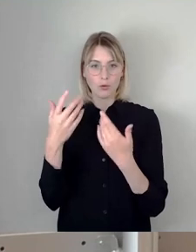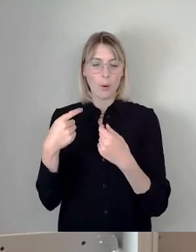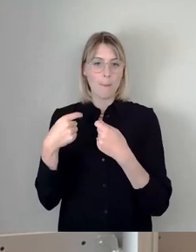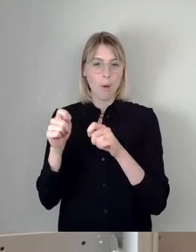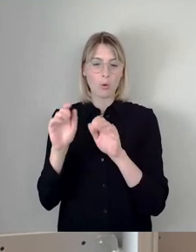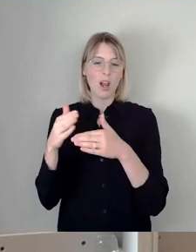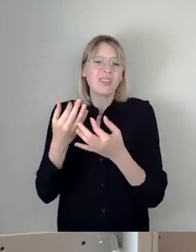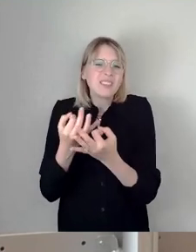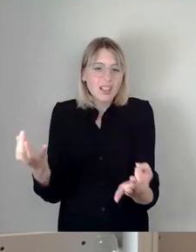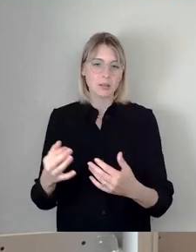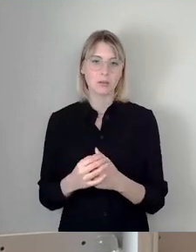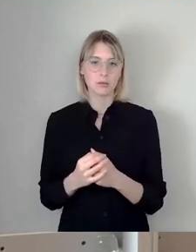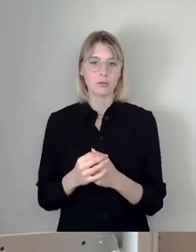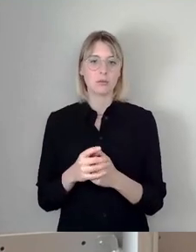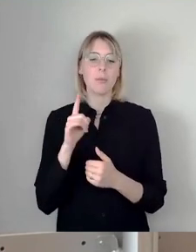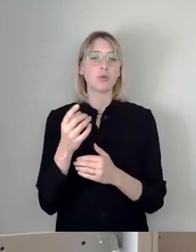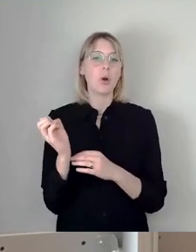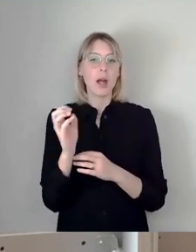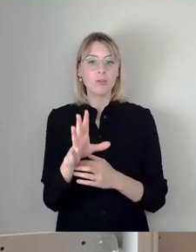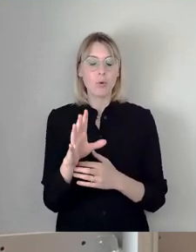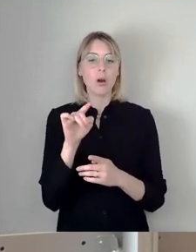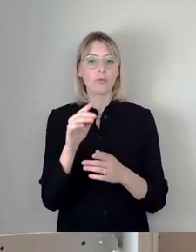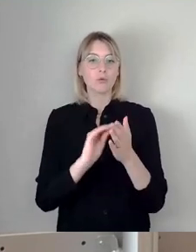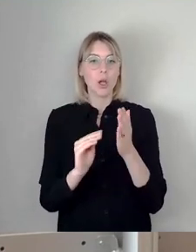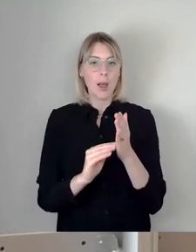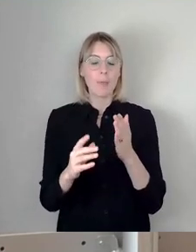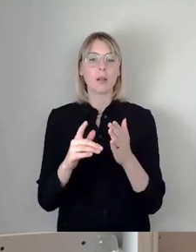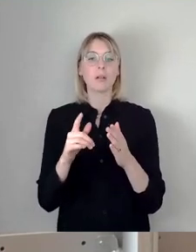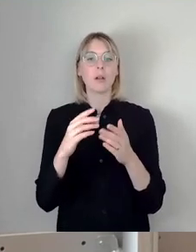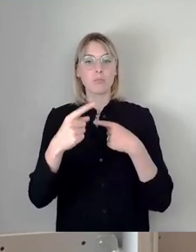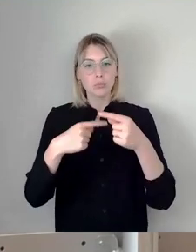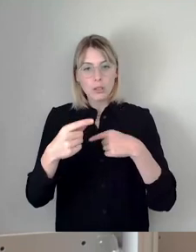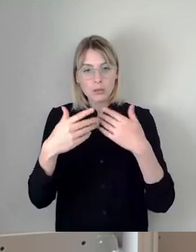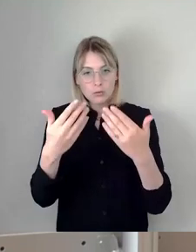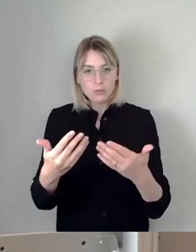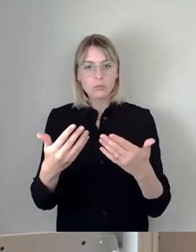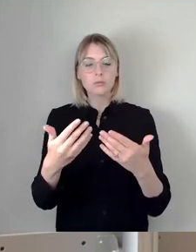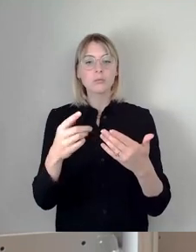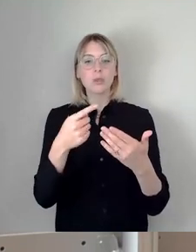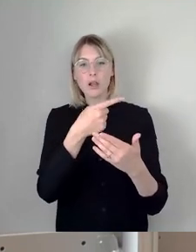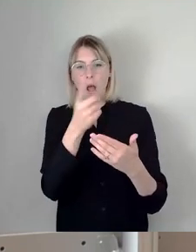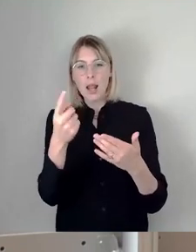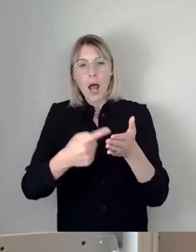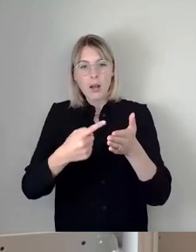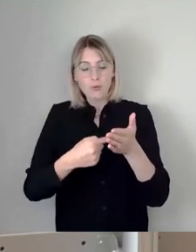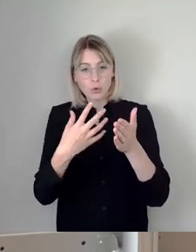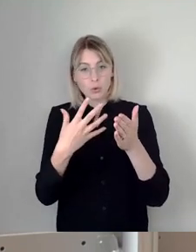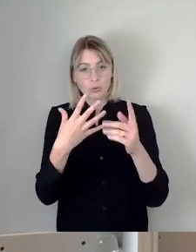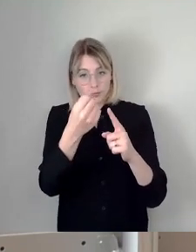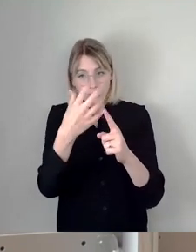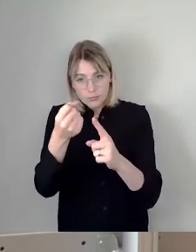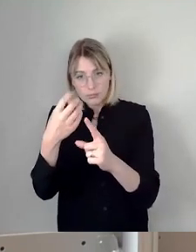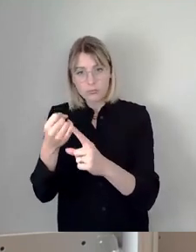Entwürfe bewertet werden in dem Iterationsprozess und dann im Prinzip das, was alle Anforderungen erfüllt und dann noch